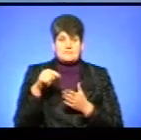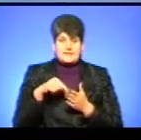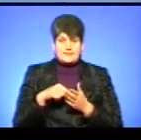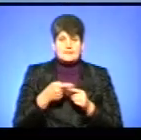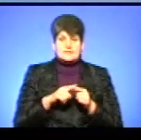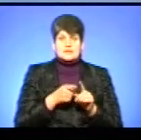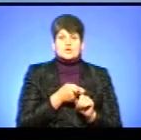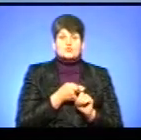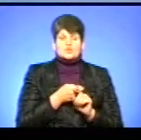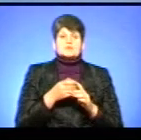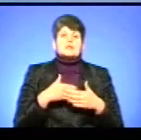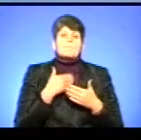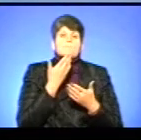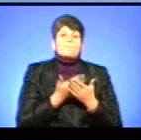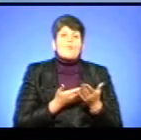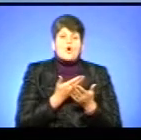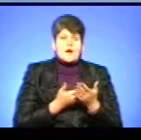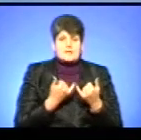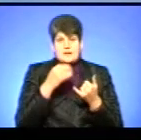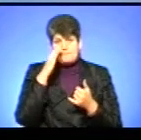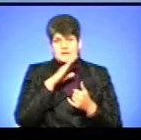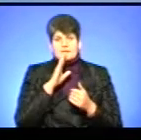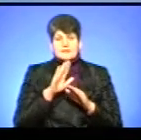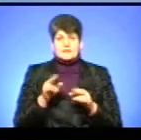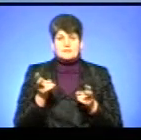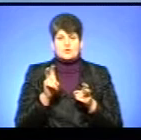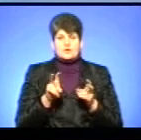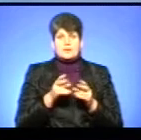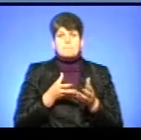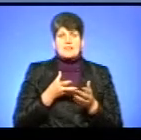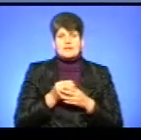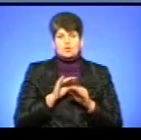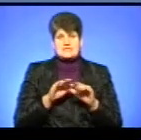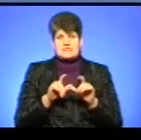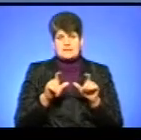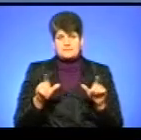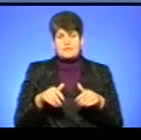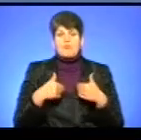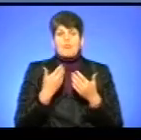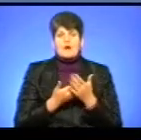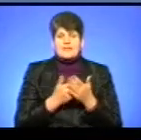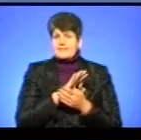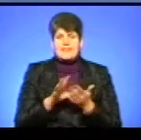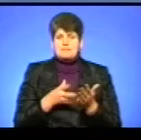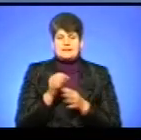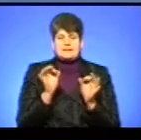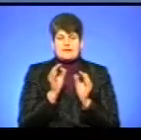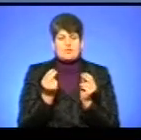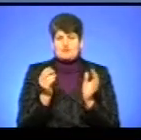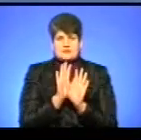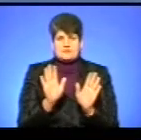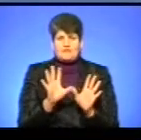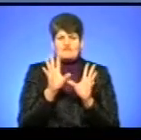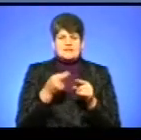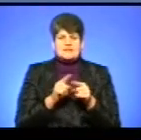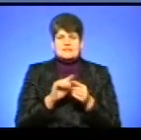стосується порад для батьків, діти яких відвідують платно садки. Порада така – не платити ніяких коштів. Всі